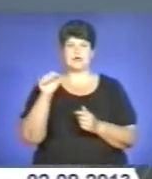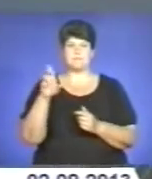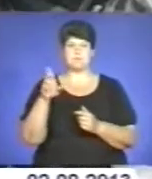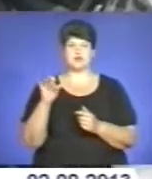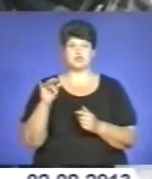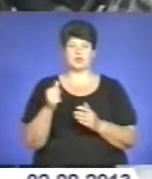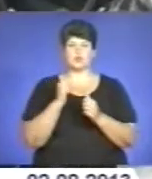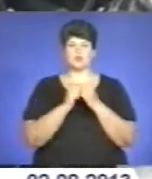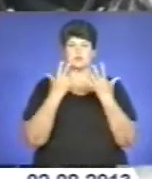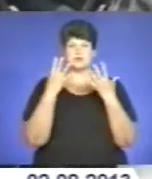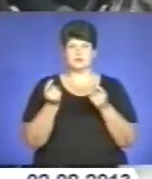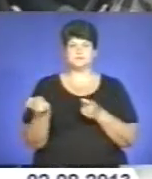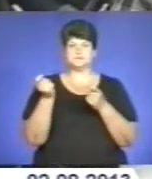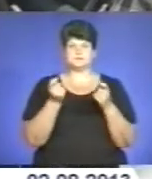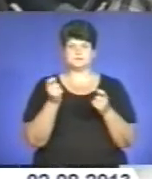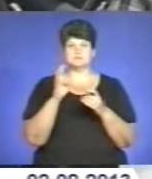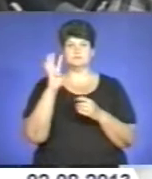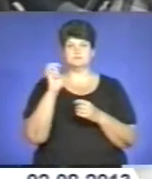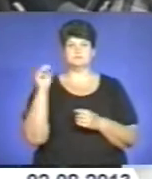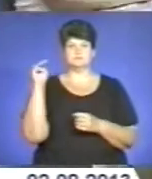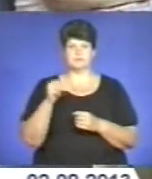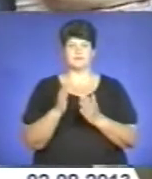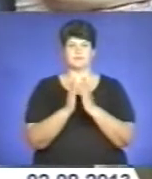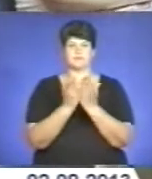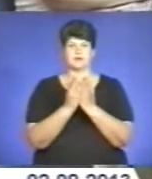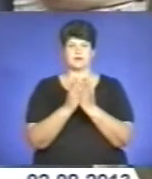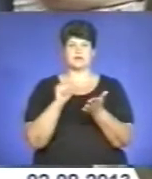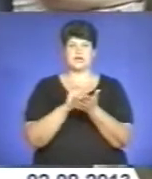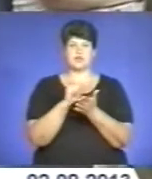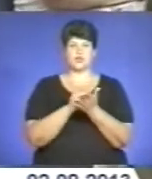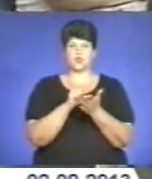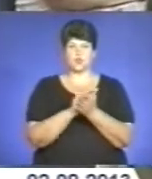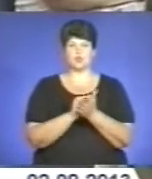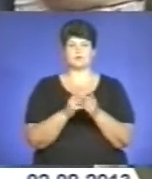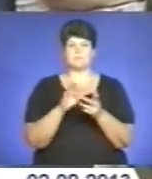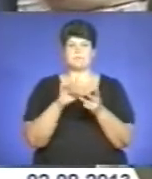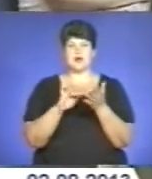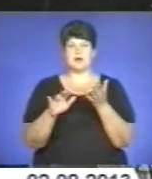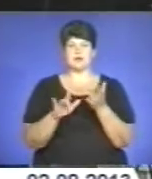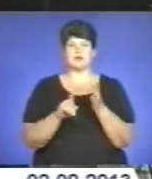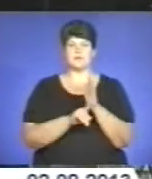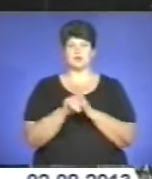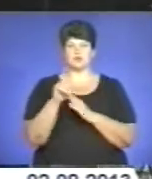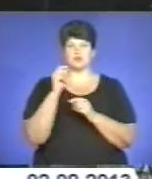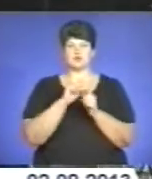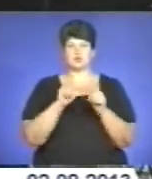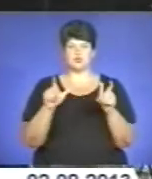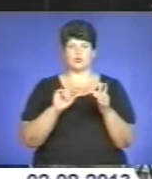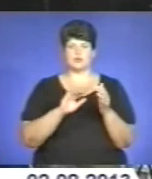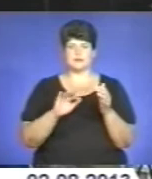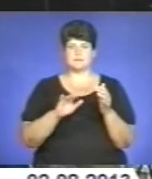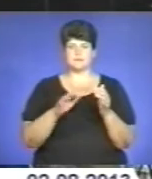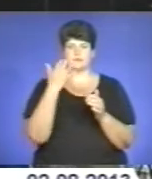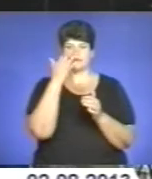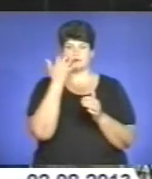навчальних закладів доправляють близько 400 тисяч книжок. Надрукують підручники шрифтом Брайля для початкової школи. За ними вчитимуться